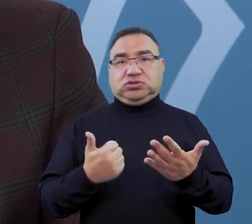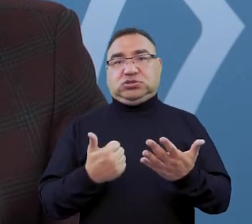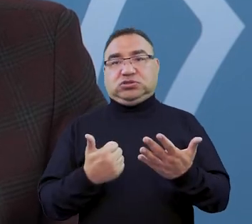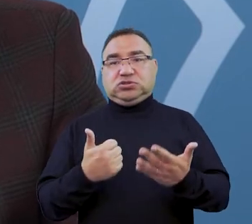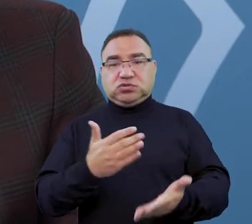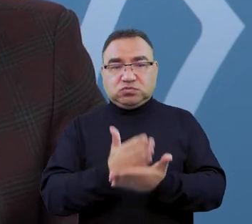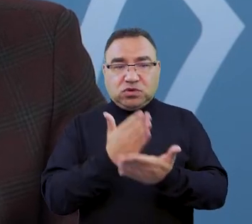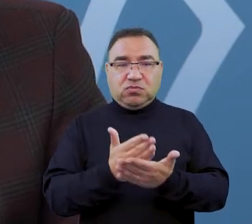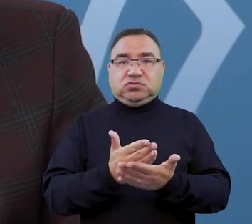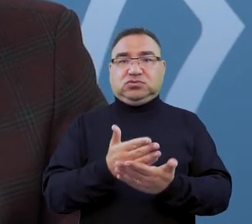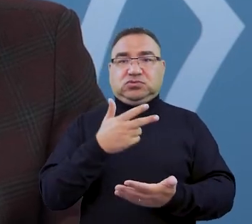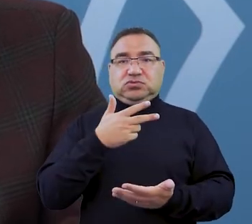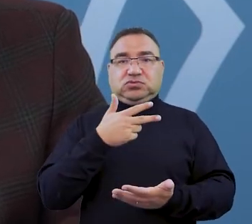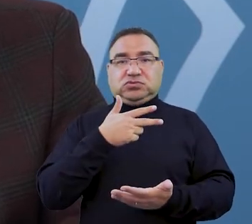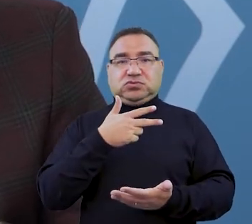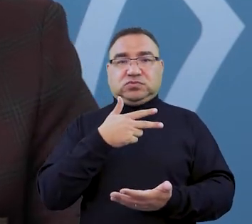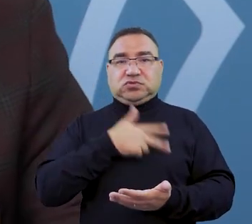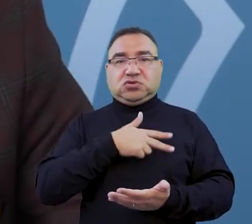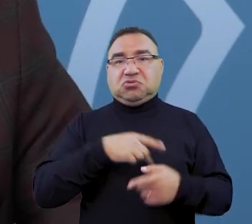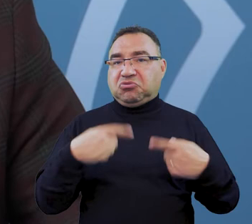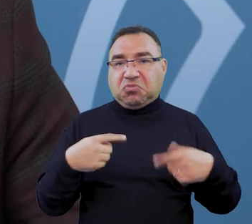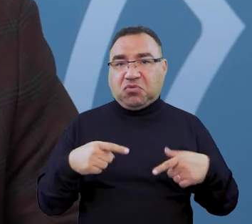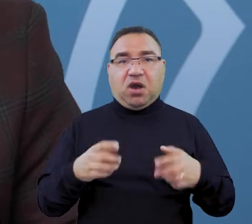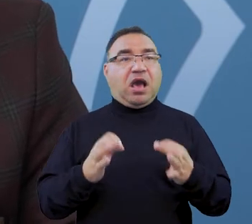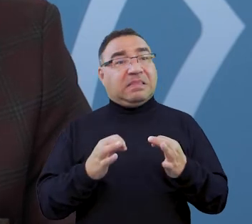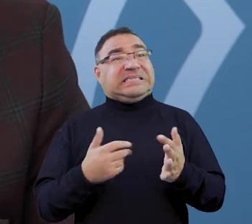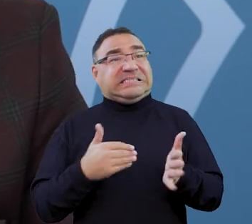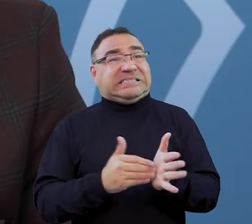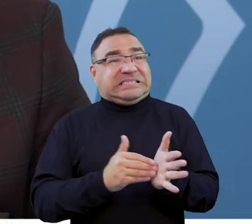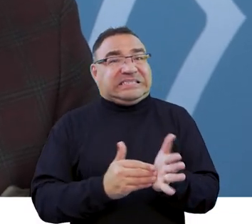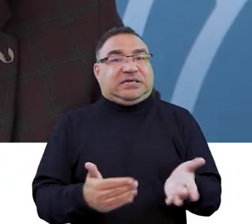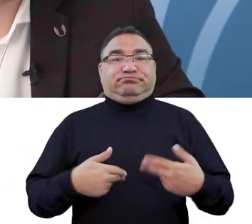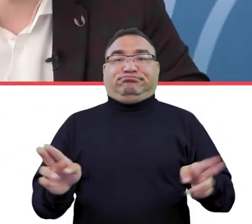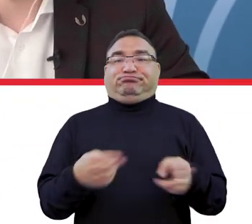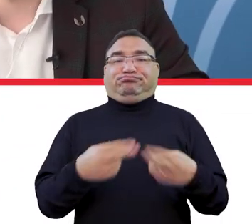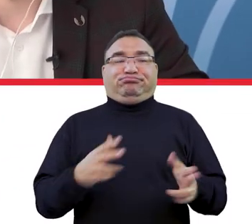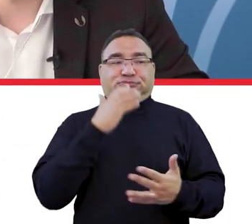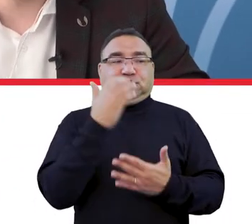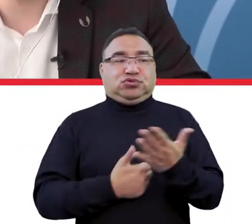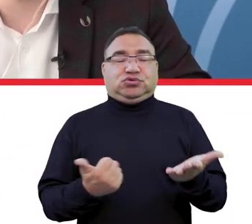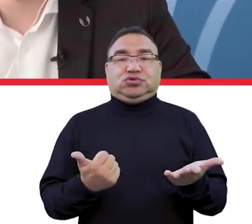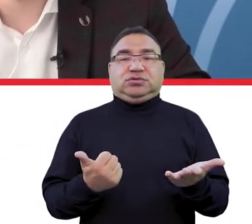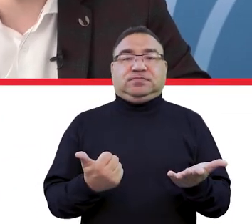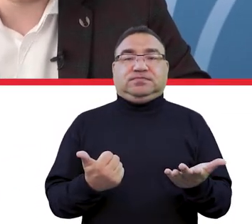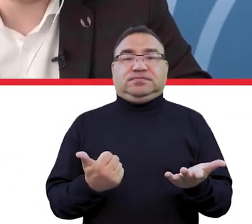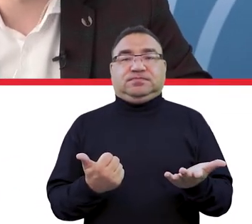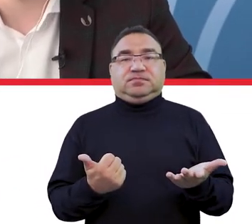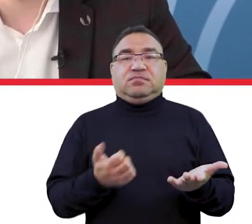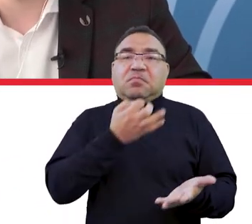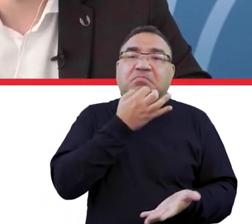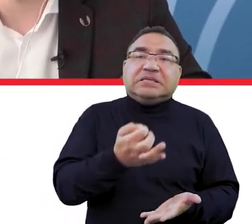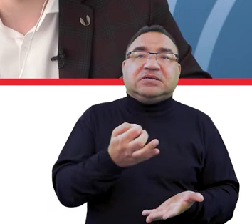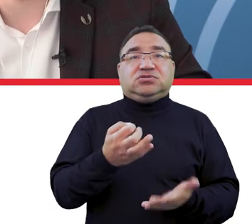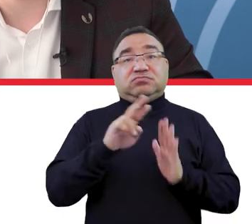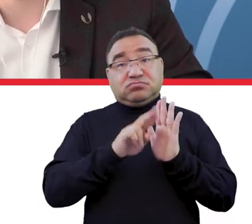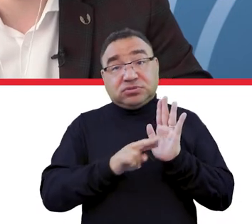z tej pomocy, nie korzystali z tej pomocy, a teraz jest im potrzebna. Czyli jakby podsumowując, pytanie o to,